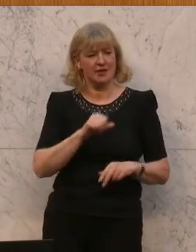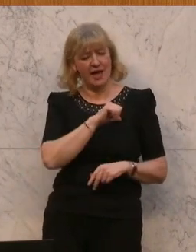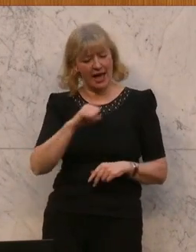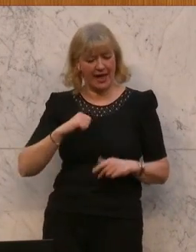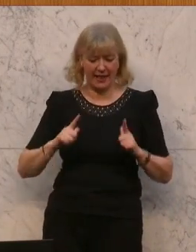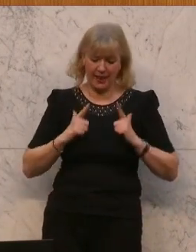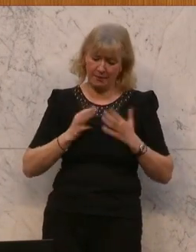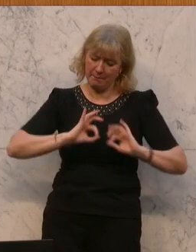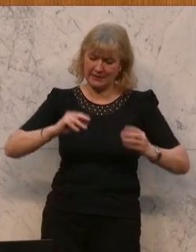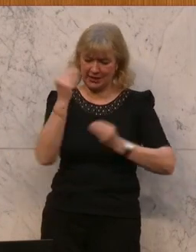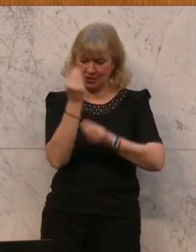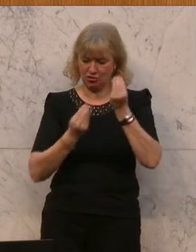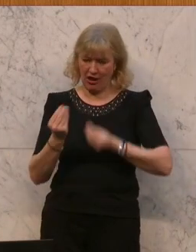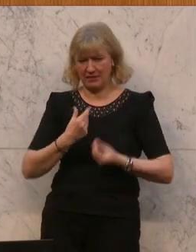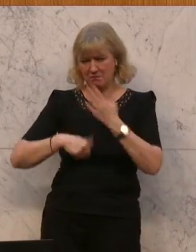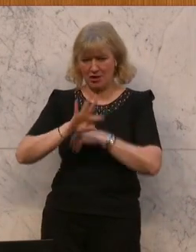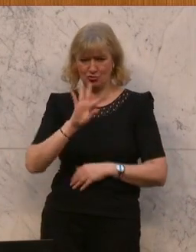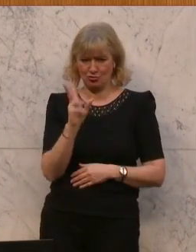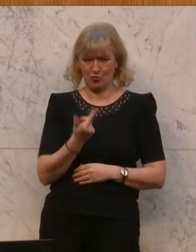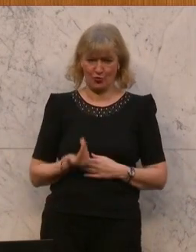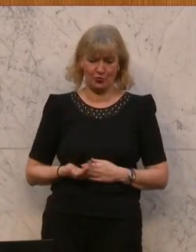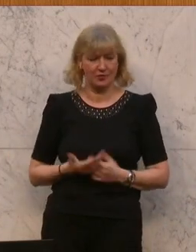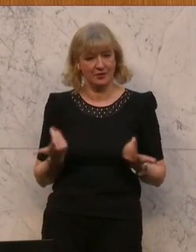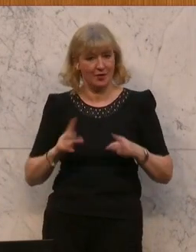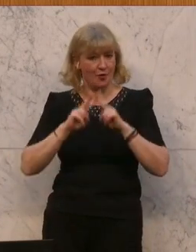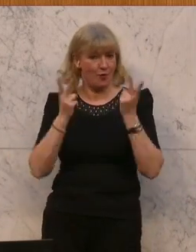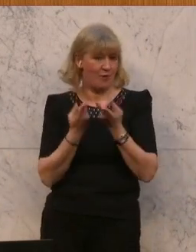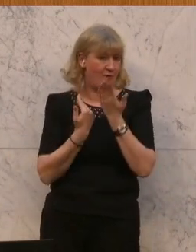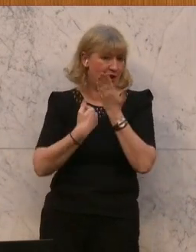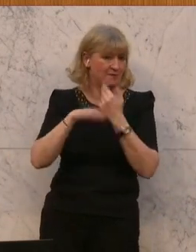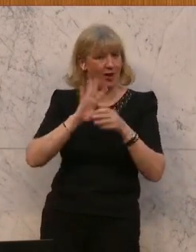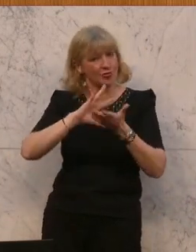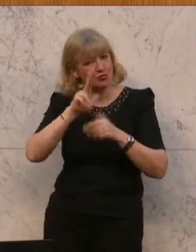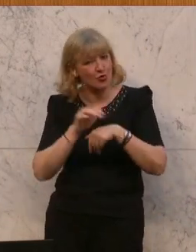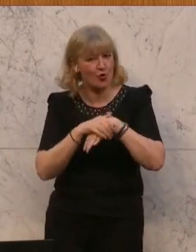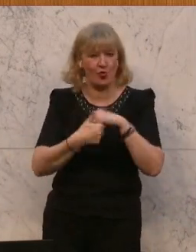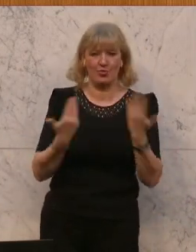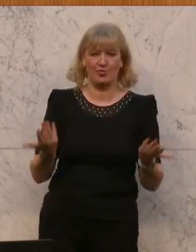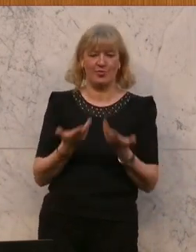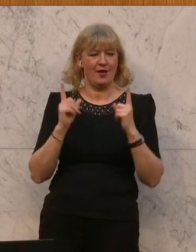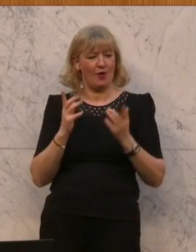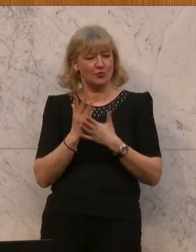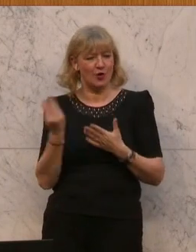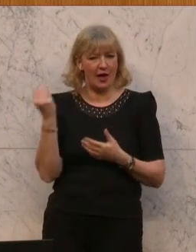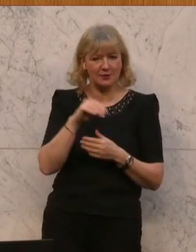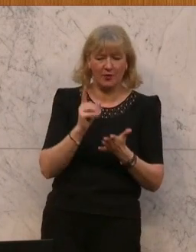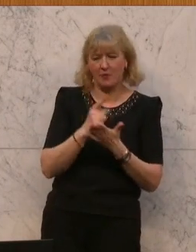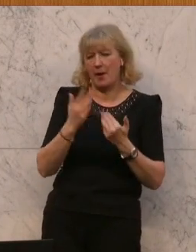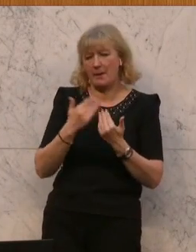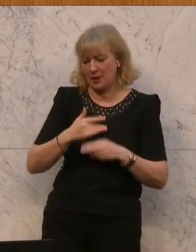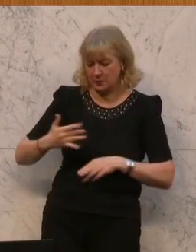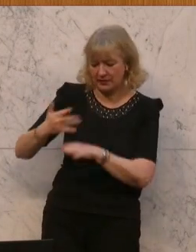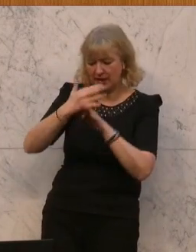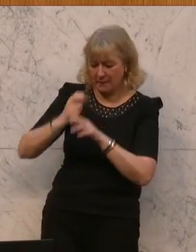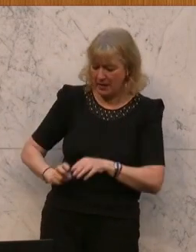besser zu gestalten, schöner zu gestalten, umweltfreundlicher zu gestalten, sei es durch den Einbau von, ist eh schon gesagt worden, Treppenliften, anderen